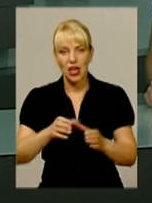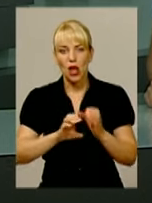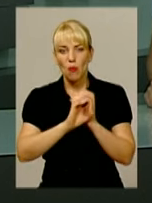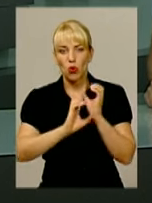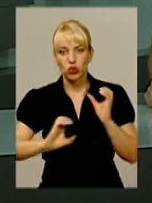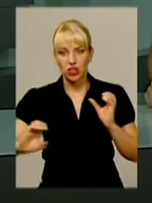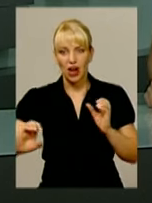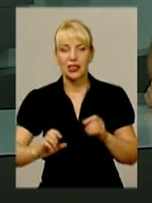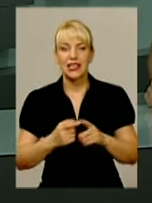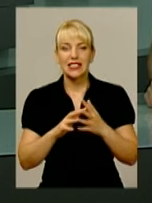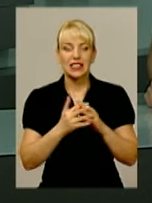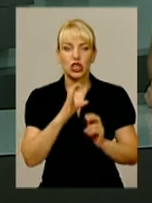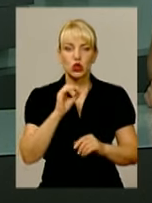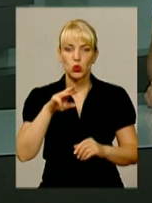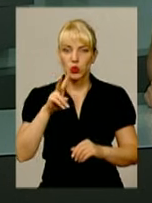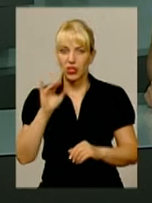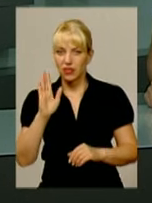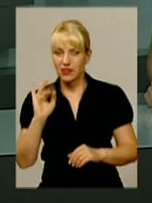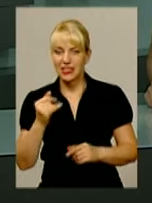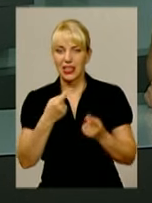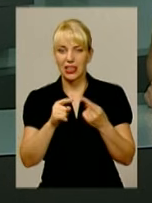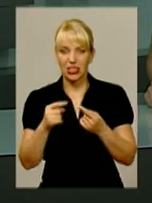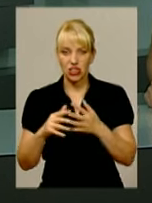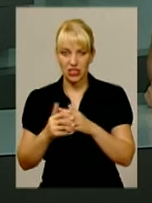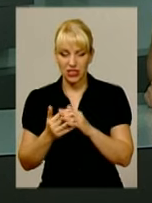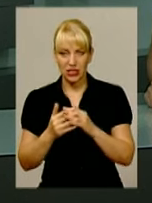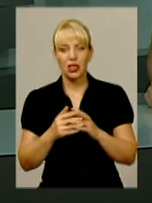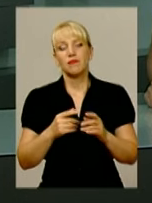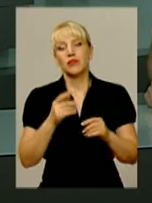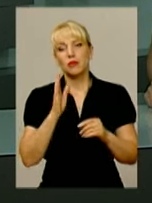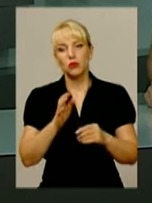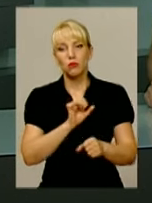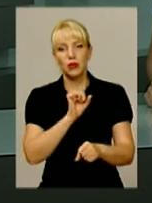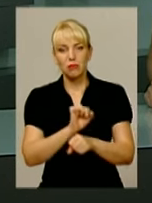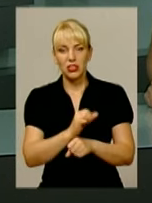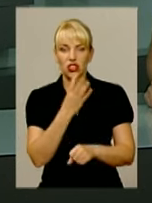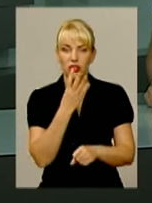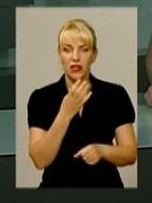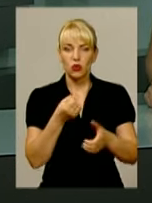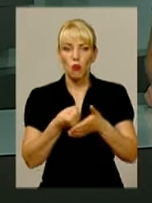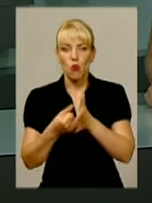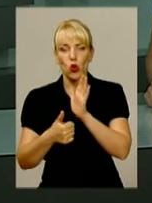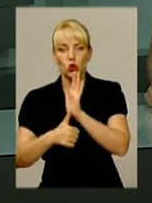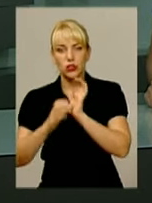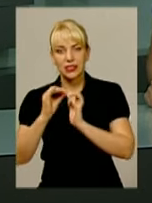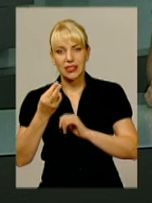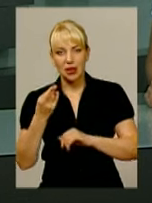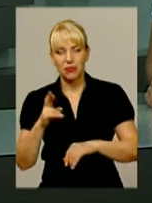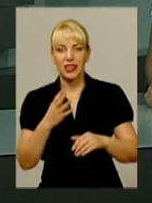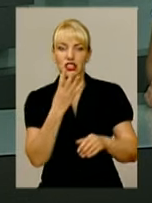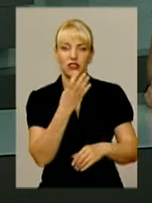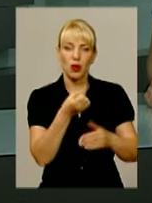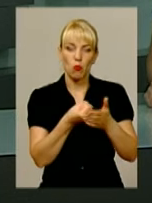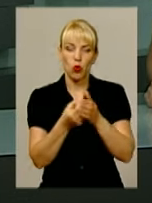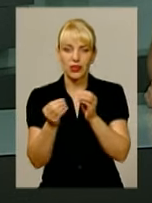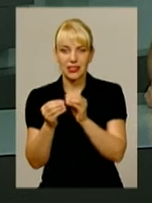Сутківці та в сусідніх населених пунктах газопостачання буде припинено з 4 до 6 серпня. З 4 по 10